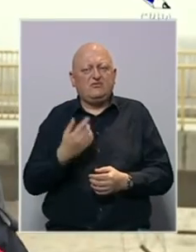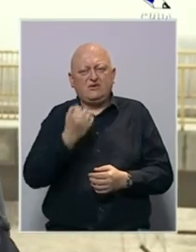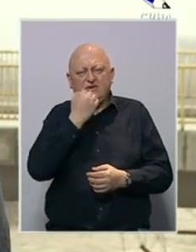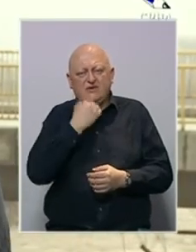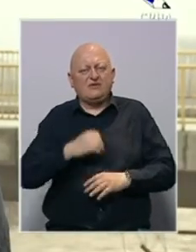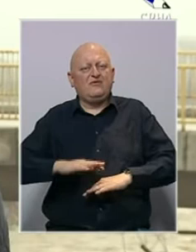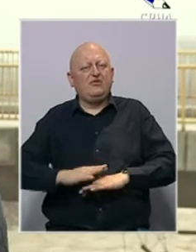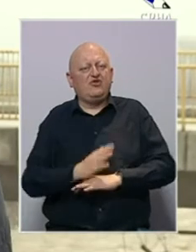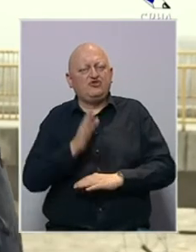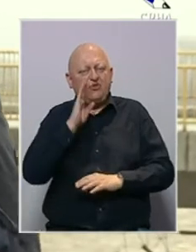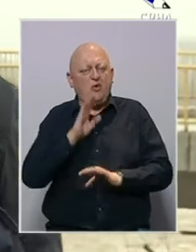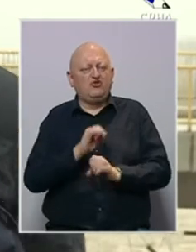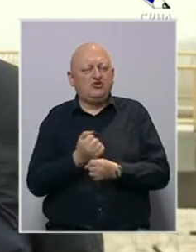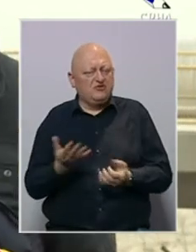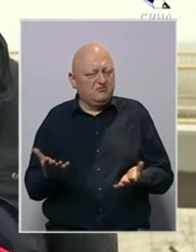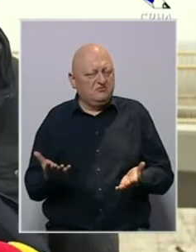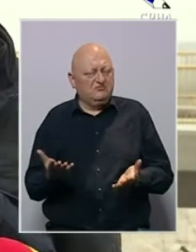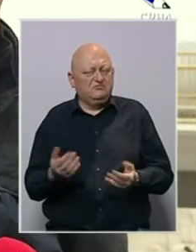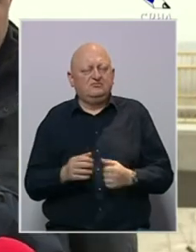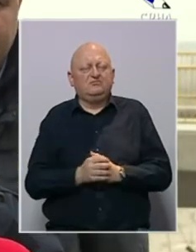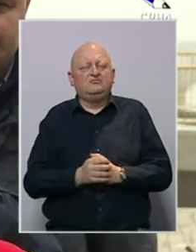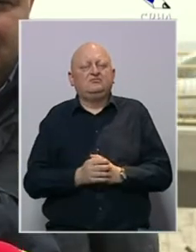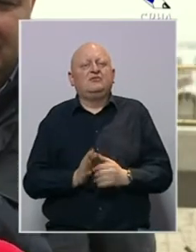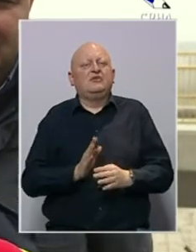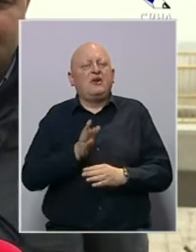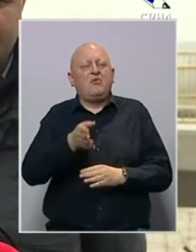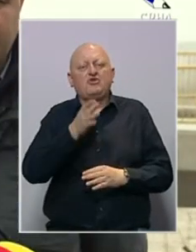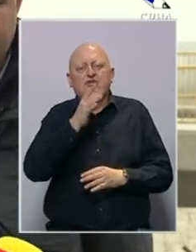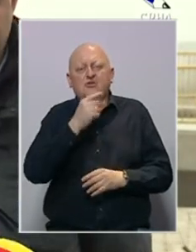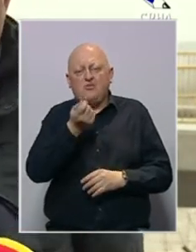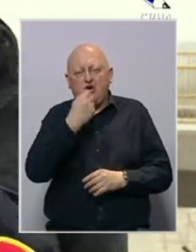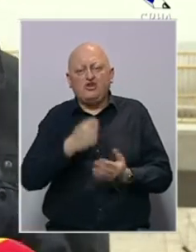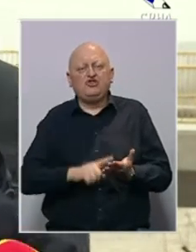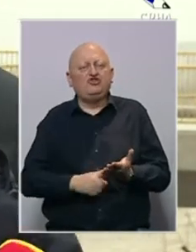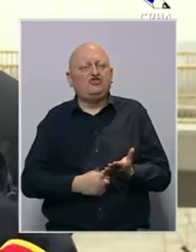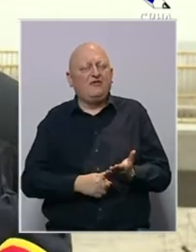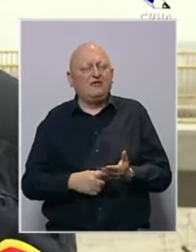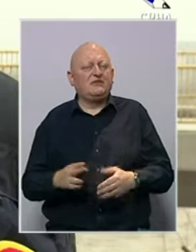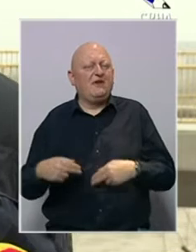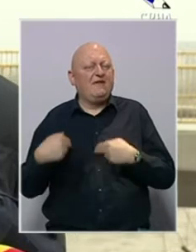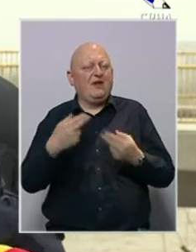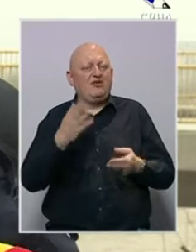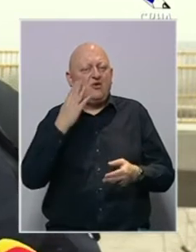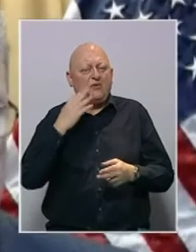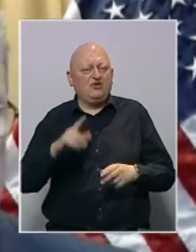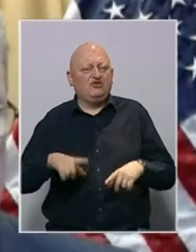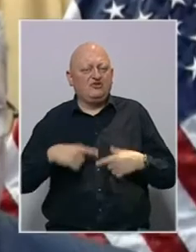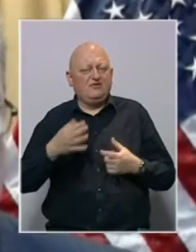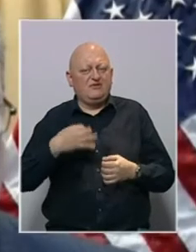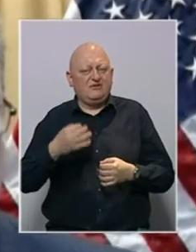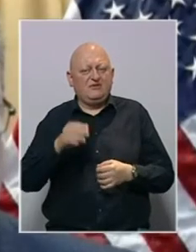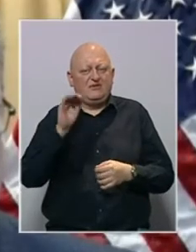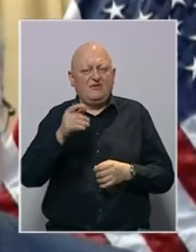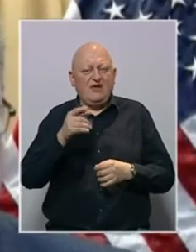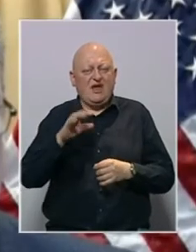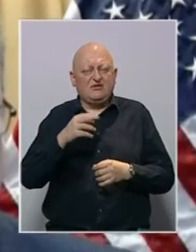osjeća u Bosni i Hercegovini da posjeti Sarajevo pojedeće vape i vrati se u Ameriku živ i zdrav. Najavio